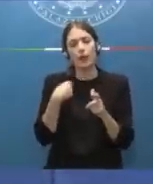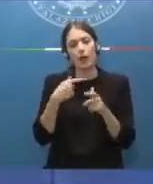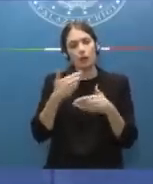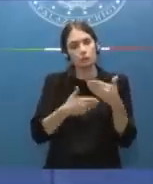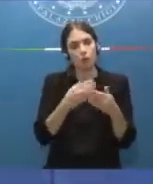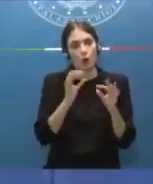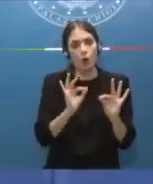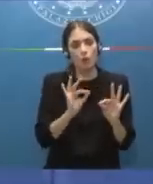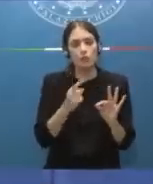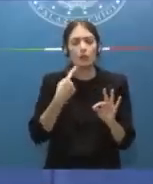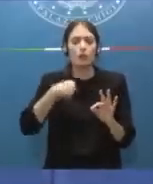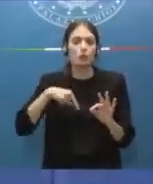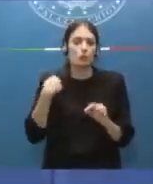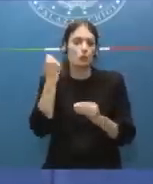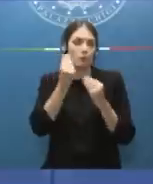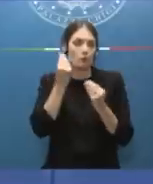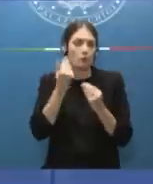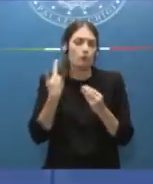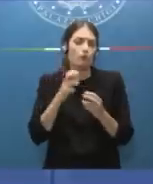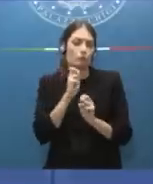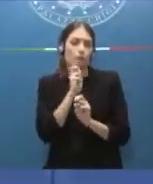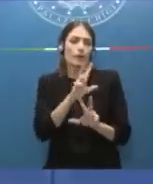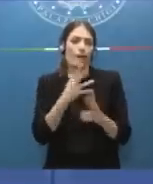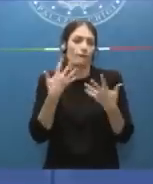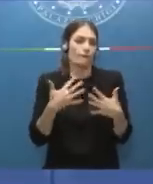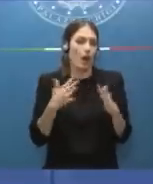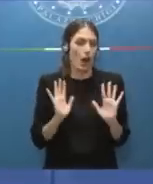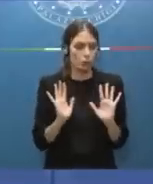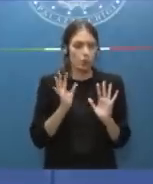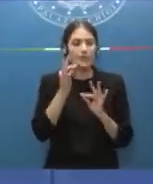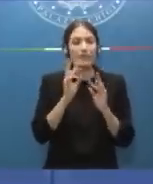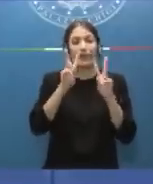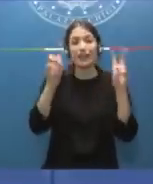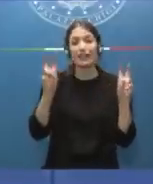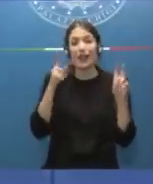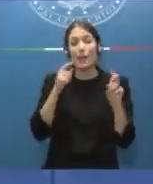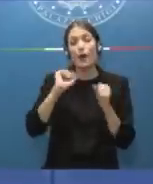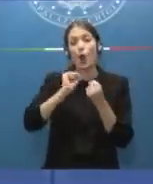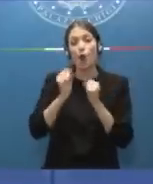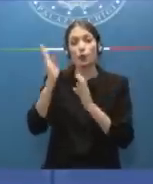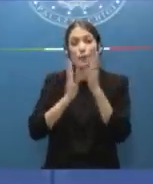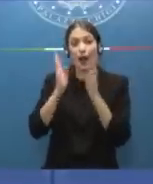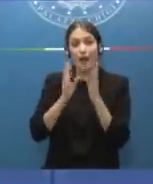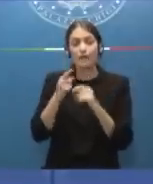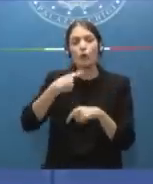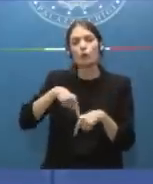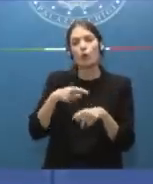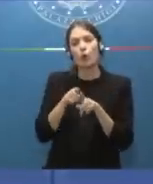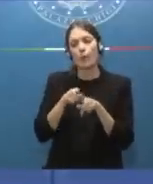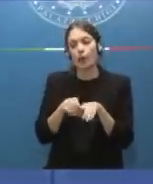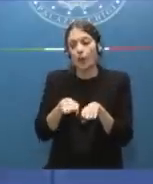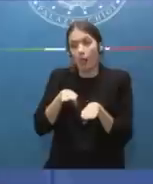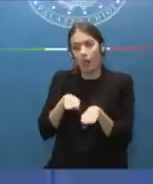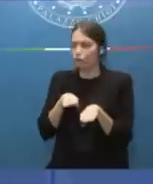Io credo che abbiamo semplicemente dato un segnale e cioè che sul tema della lotta alla mafia non intendiamo fare neanche